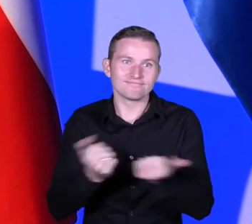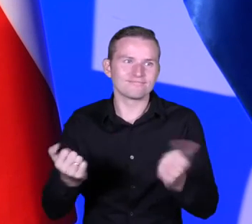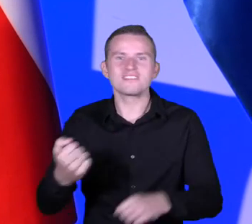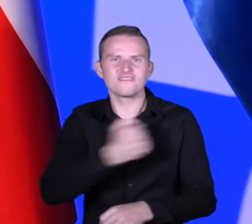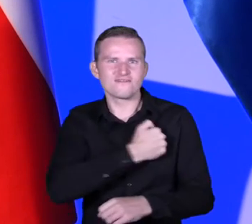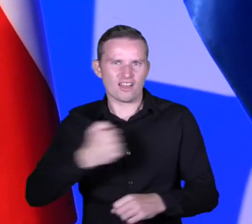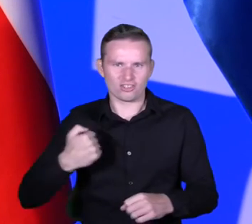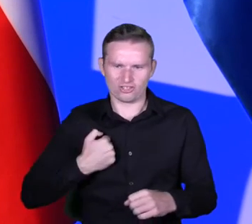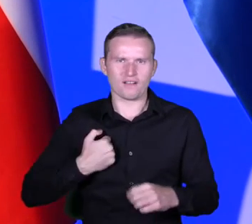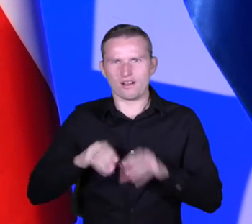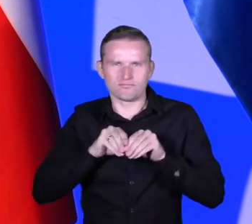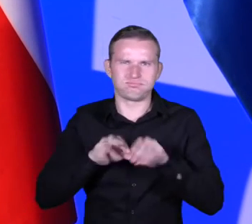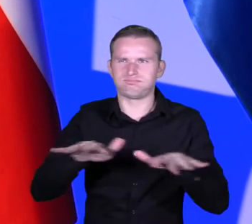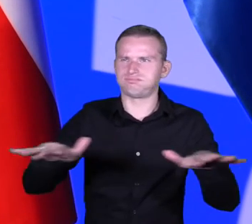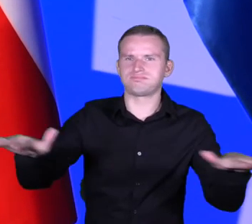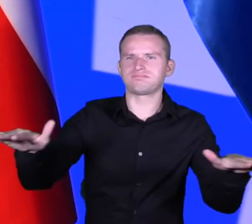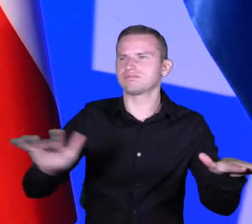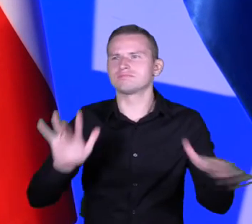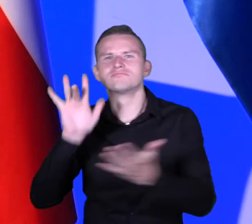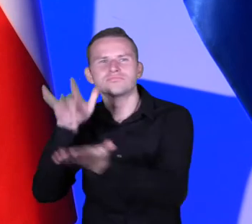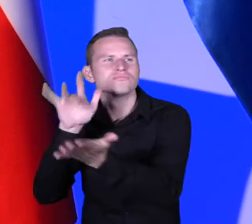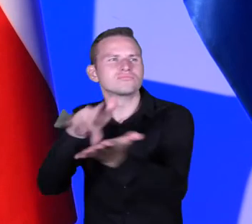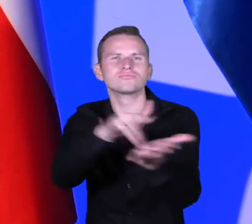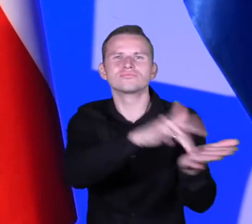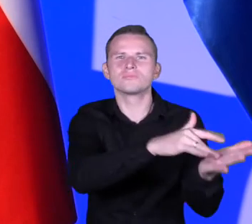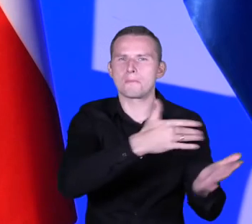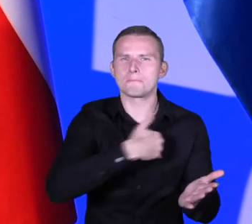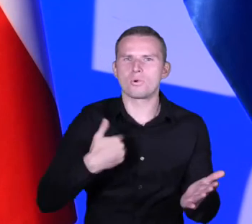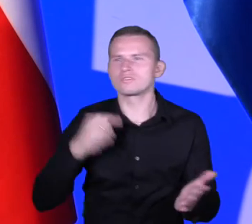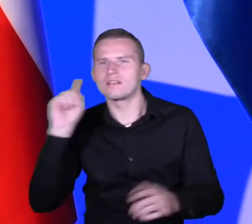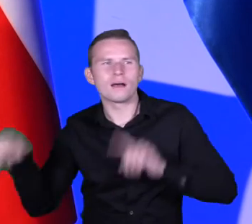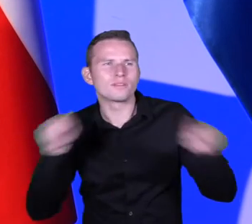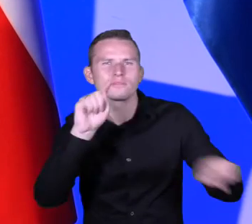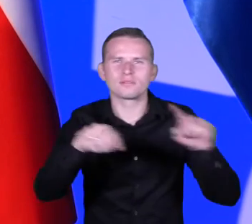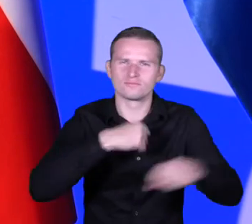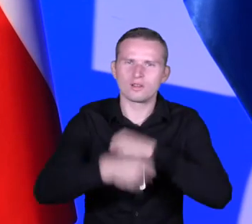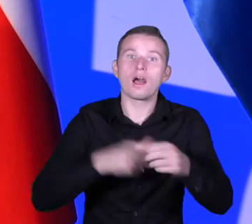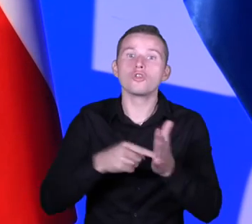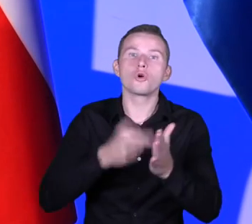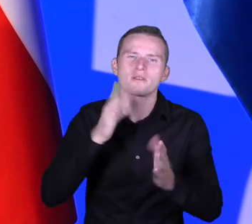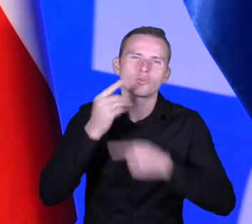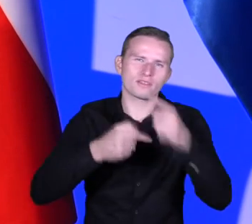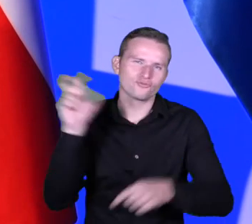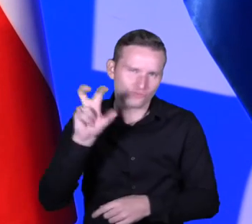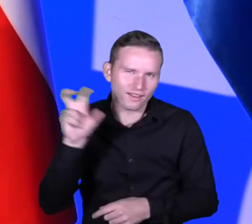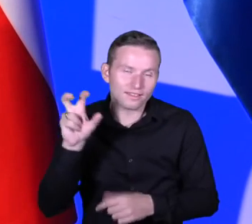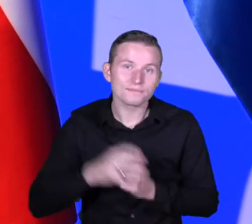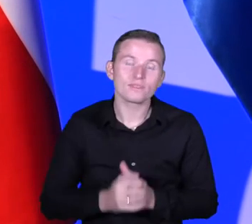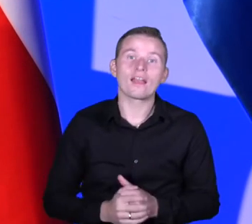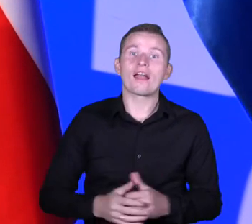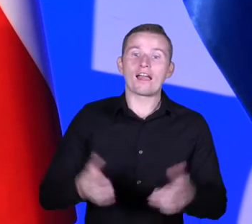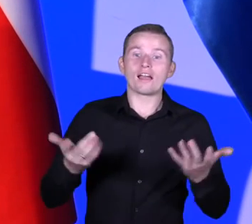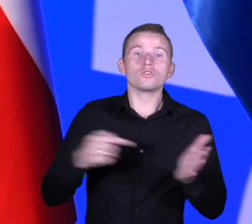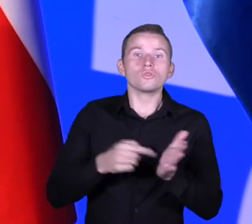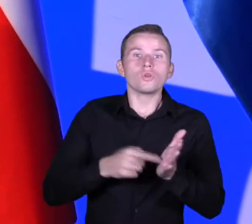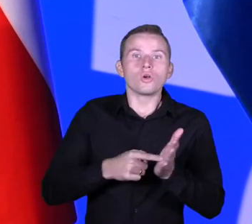różnych zakątków Polski. Będziemy tak docierać każdego dnia, ale to o tym będziemy mówić w czwartek. I tutaj kompetencje przyszłości,